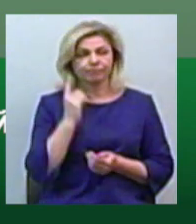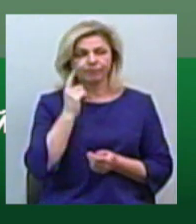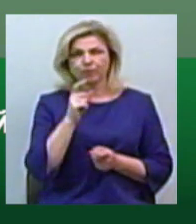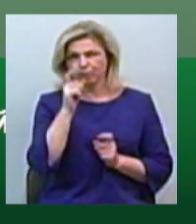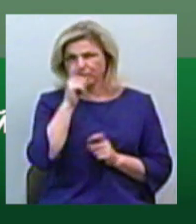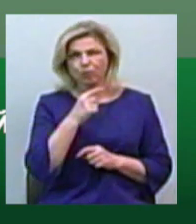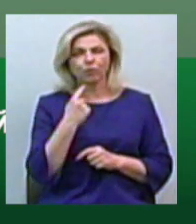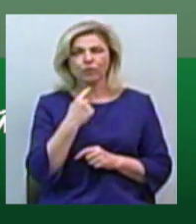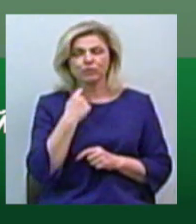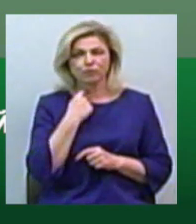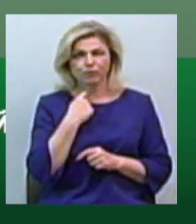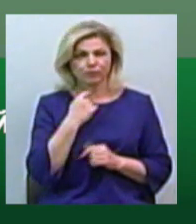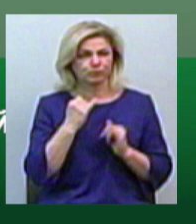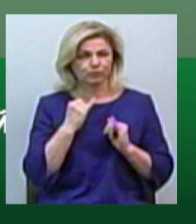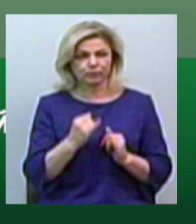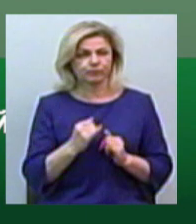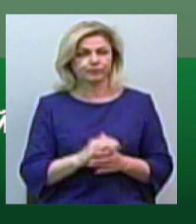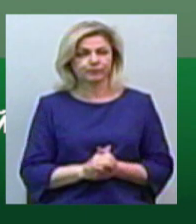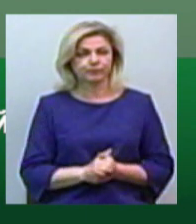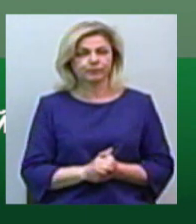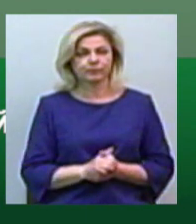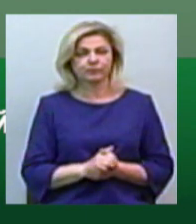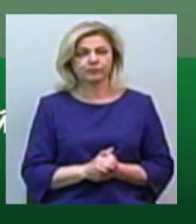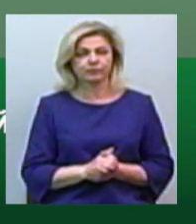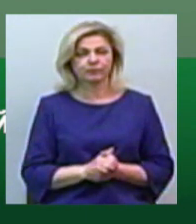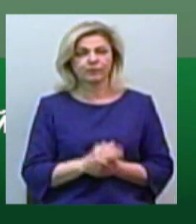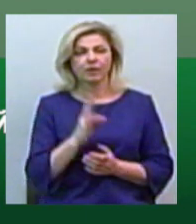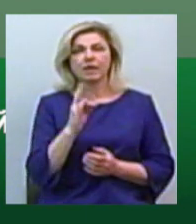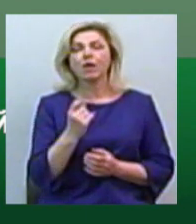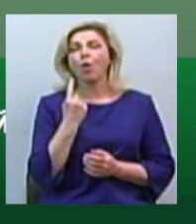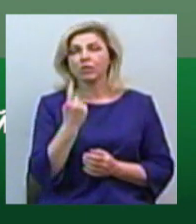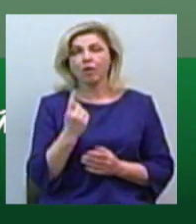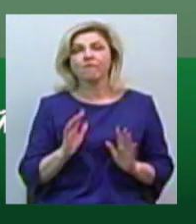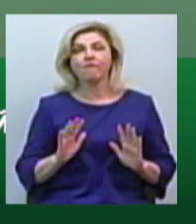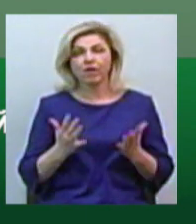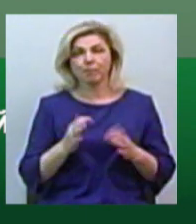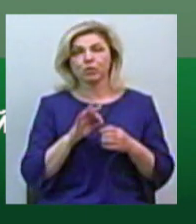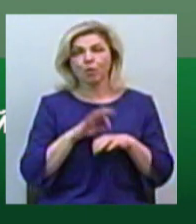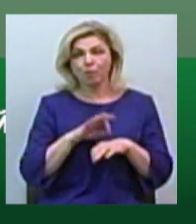обстежені, і жодного випадку коронавірусу у нас не виявлено.